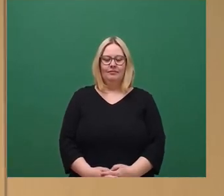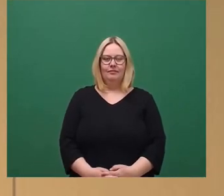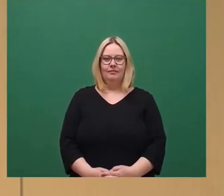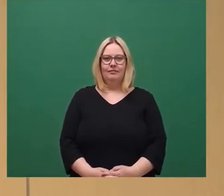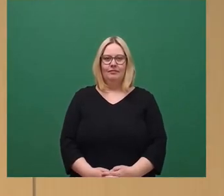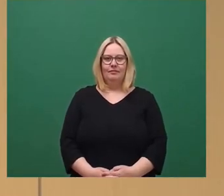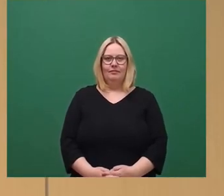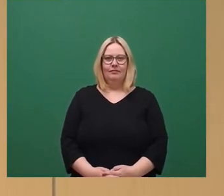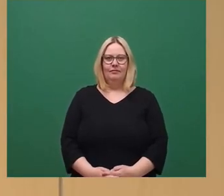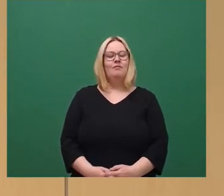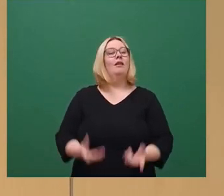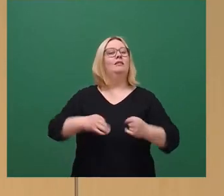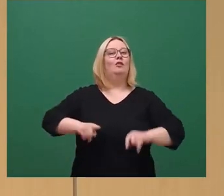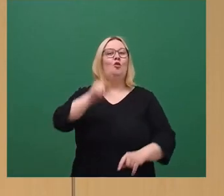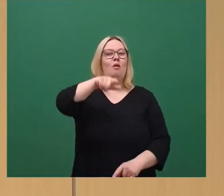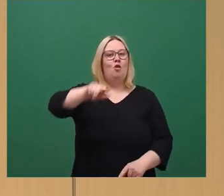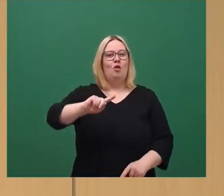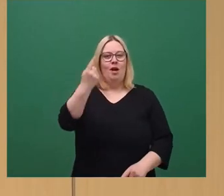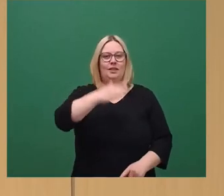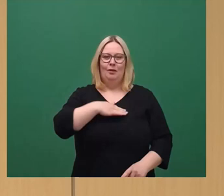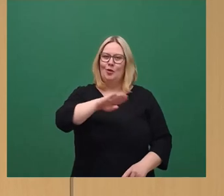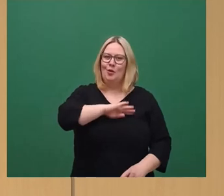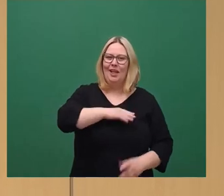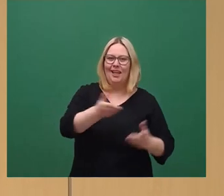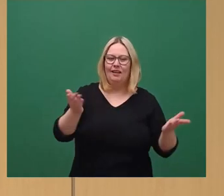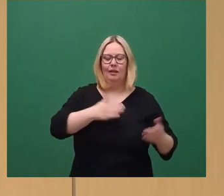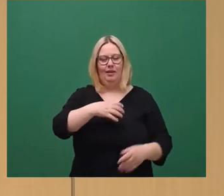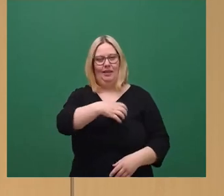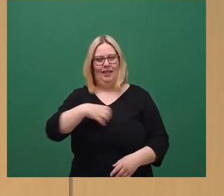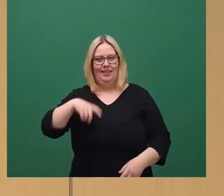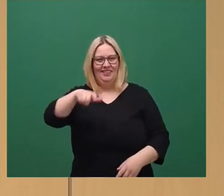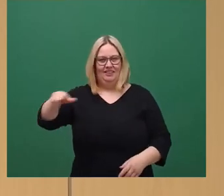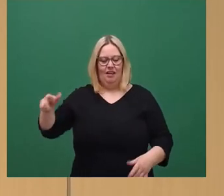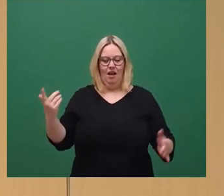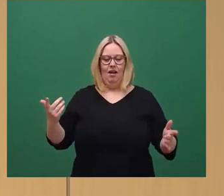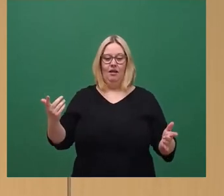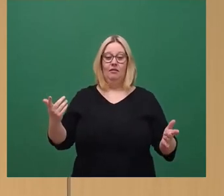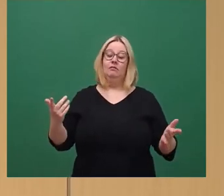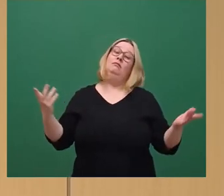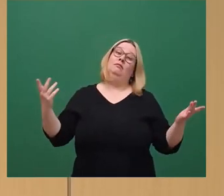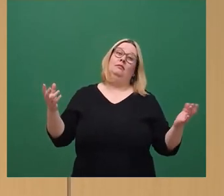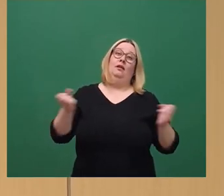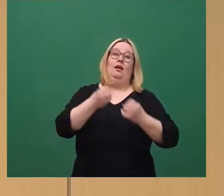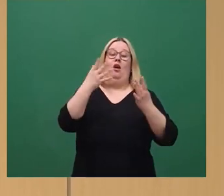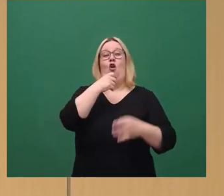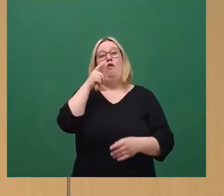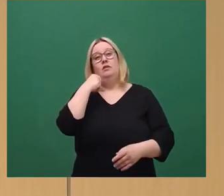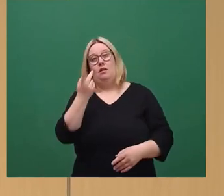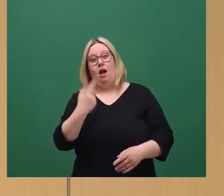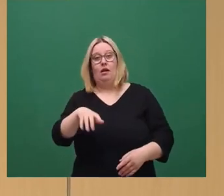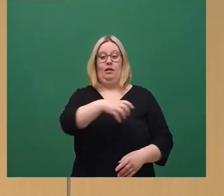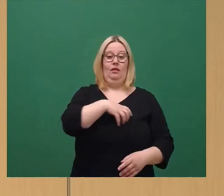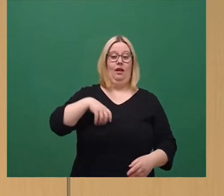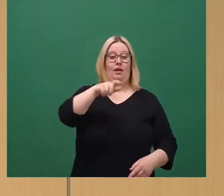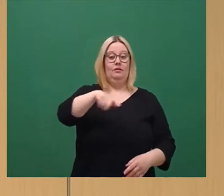Ja, sehr geehrter Herr Oberbürgermeister, liebe Kolleginnen und Kollegen, liebe Dresdnerinnen und Dresdner, ganz oft hört man den Satz, die Dresdnerinnen und Dresdner